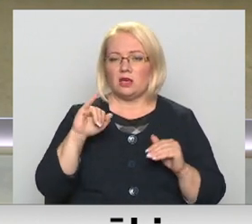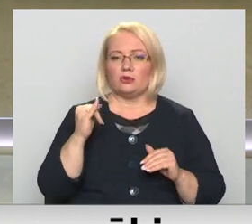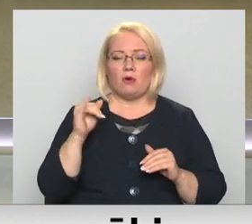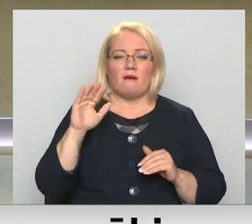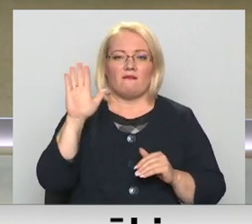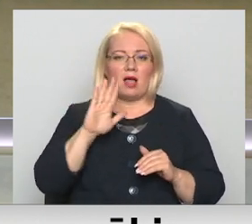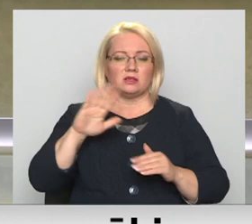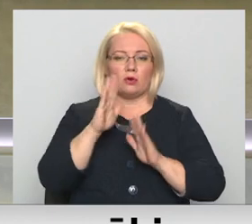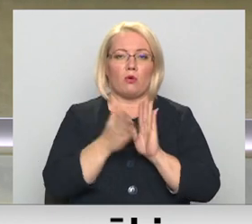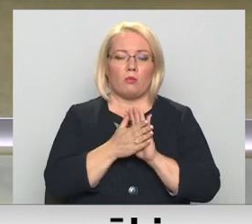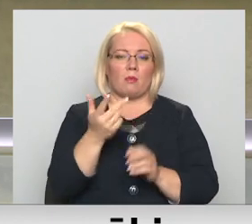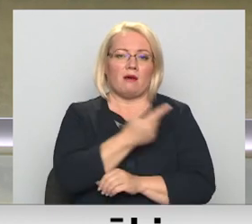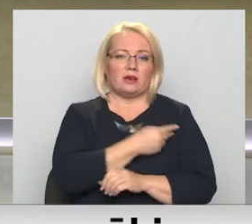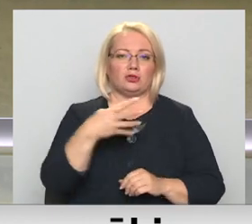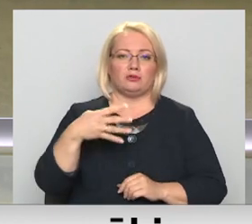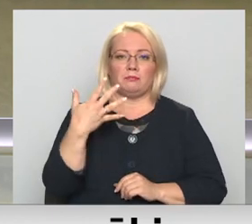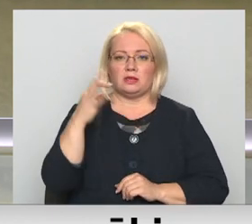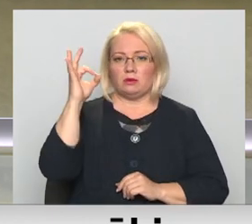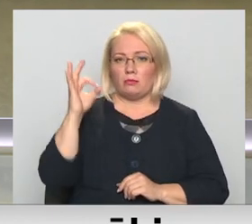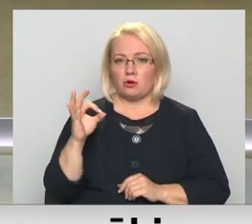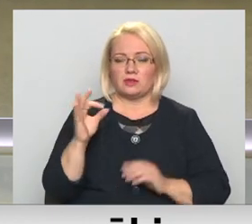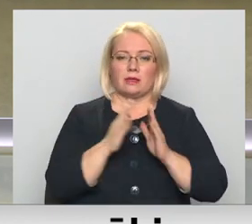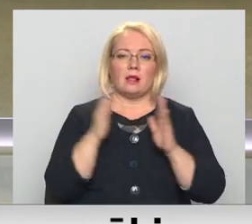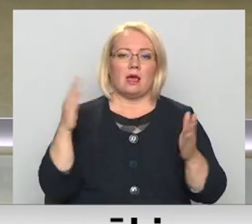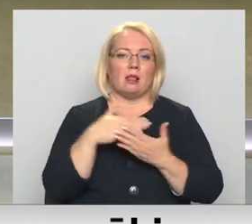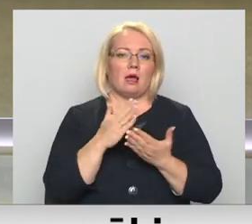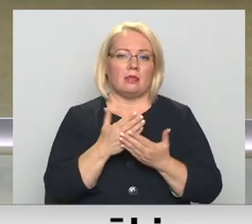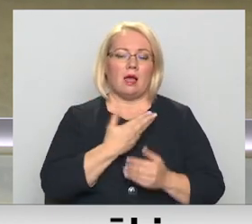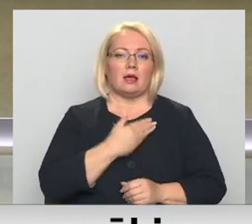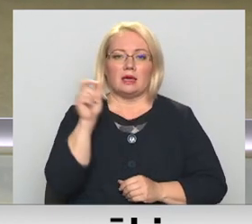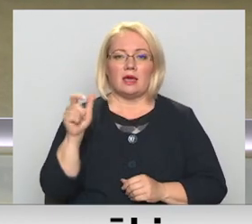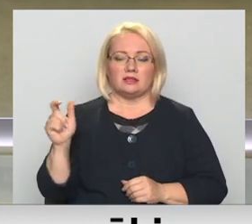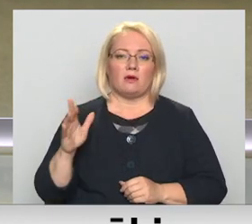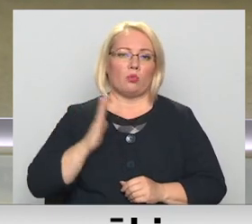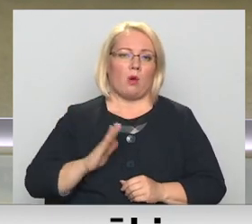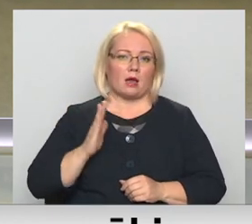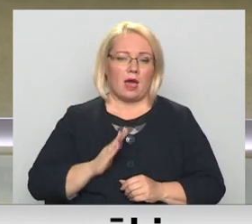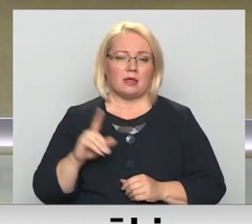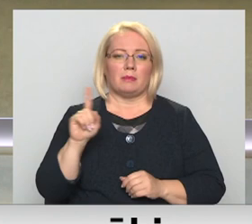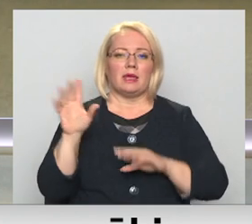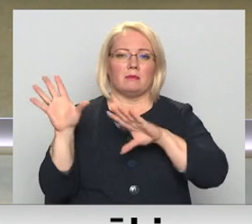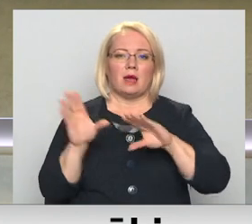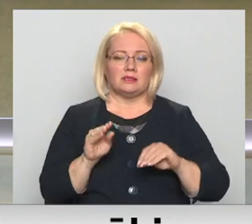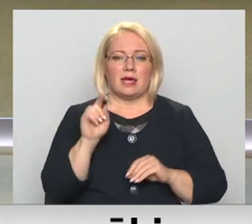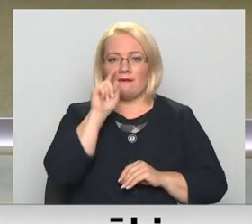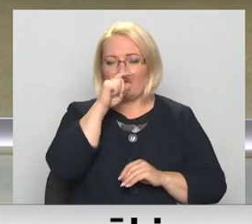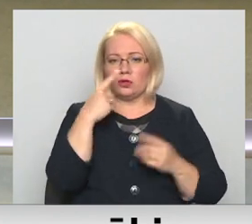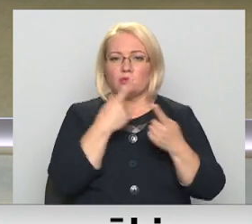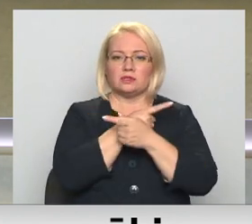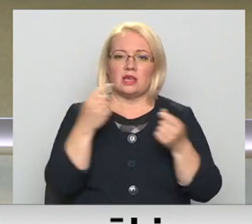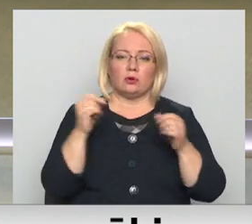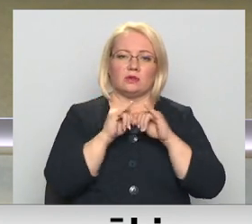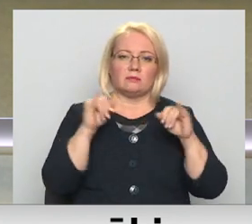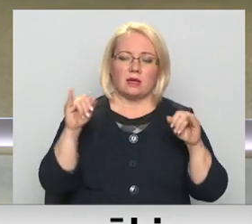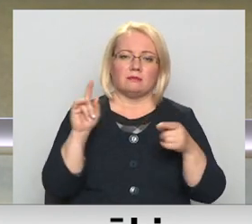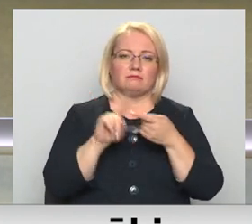kopumā vakcinēts 45%. Liela daļa iedzīvotāju joprojām nogaida, taču ir mazinājusies viltu ziņa izplatības aiztībā